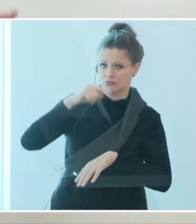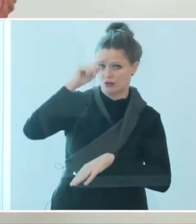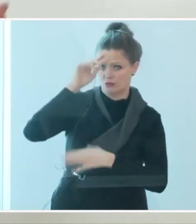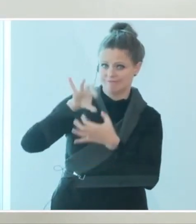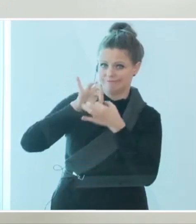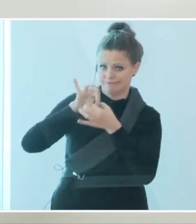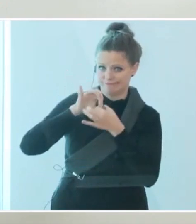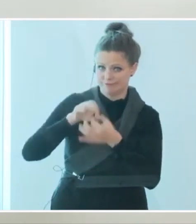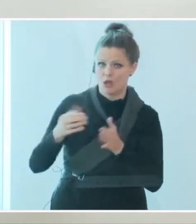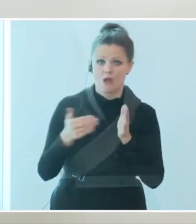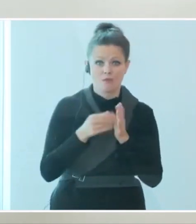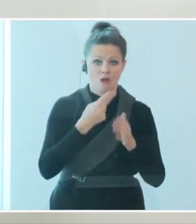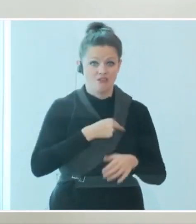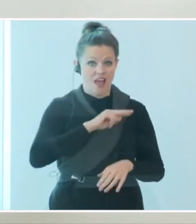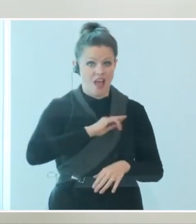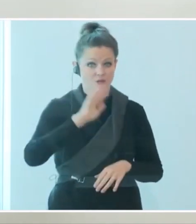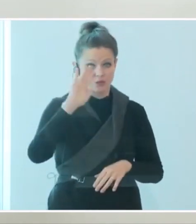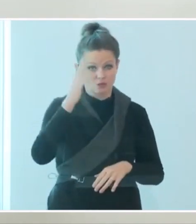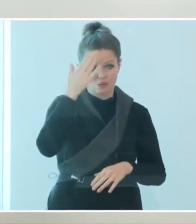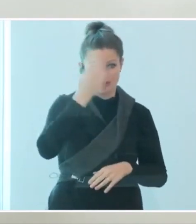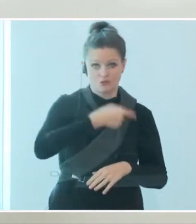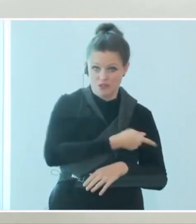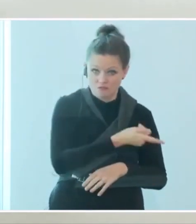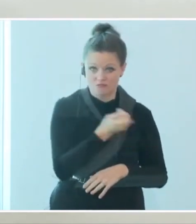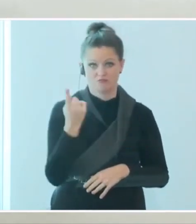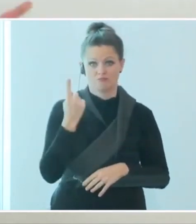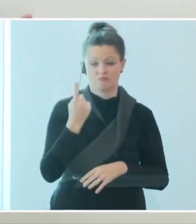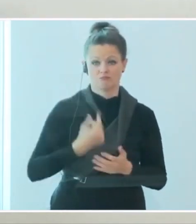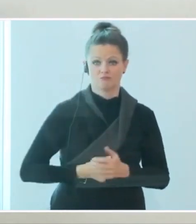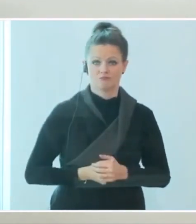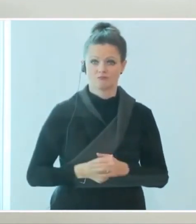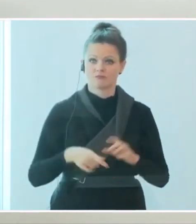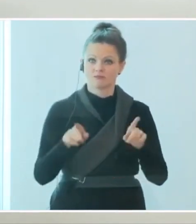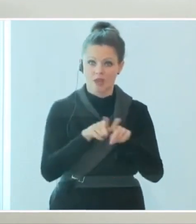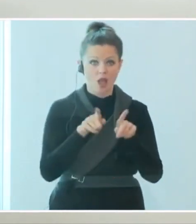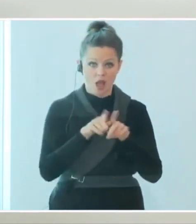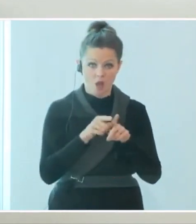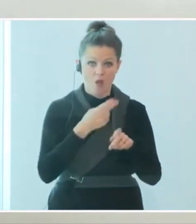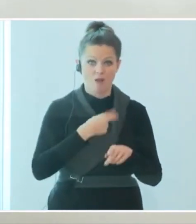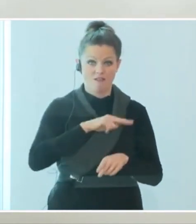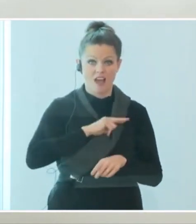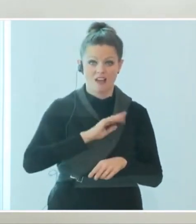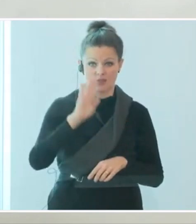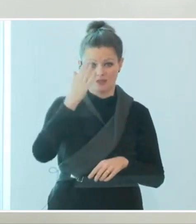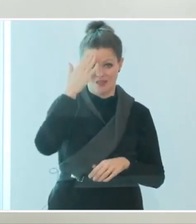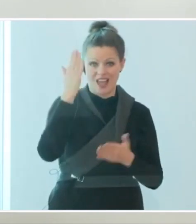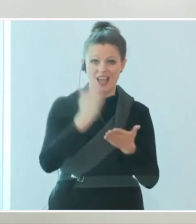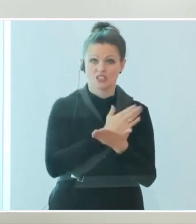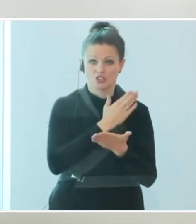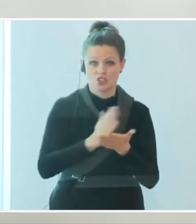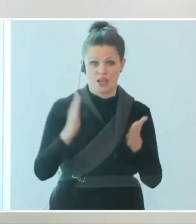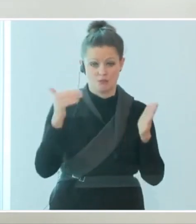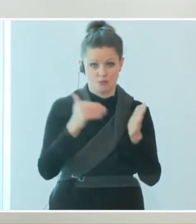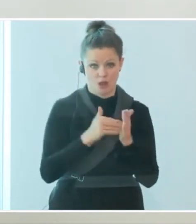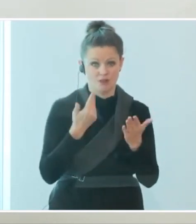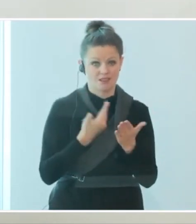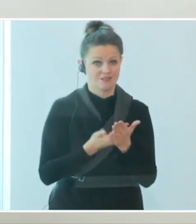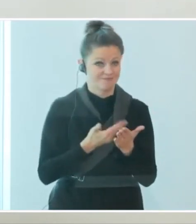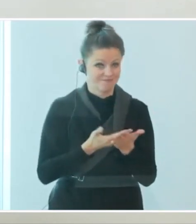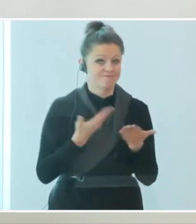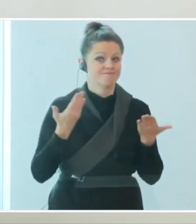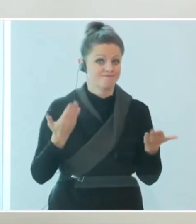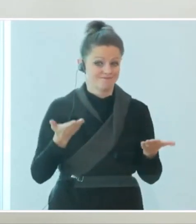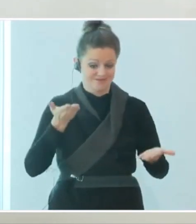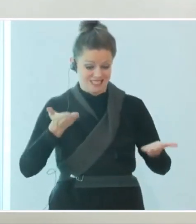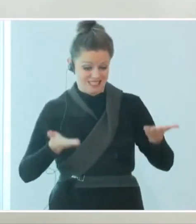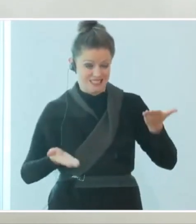So, das erfordert Verantwortungsbewusstsein von uns allen, es fordert aber auch verantwortungsbewusste Entscheidungen, die immer eine